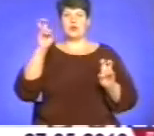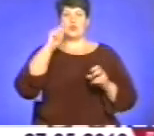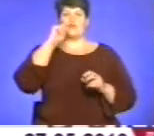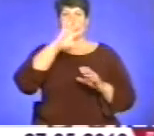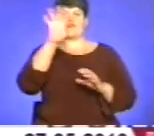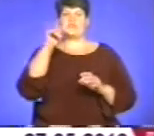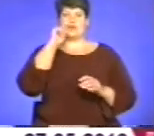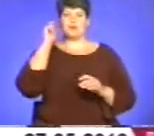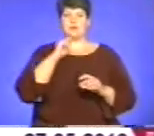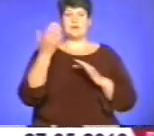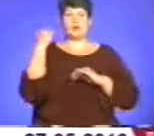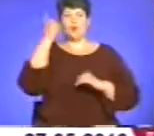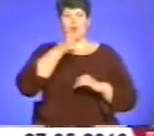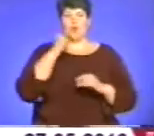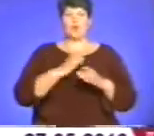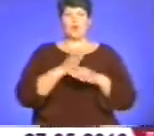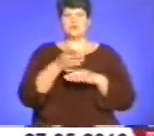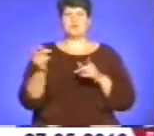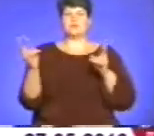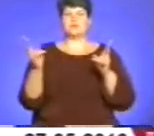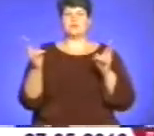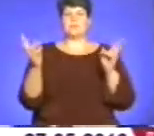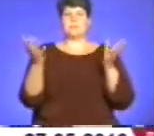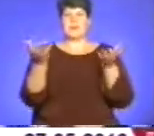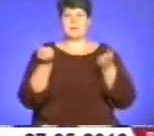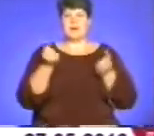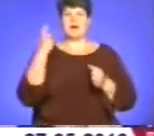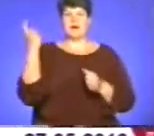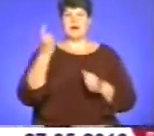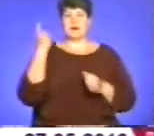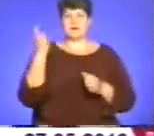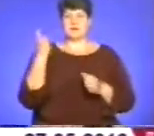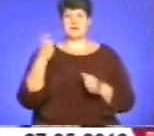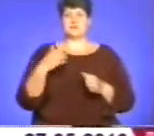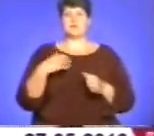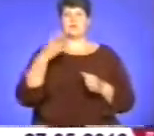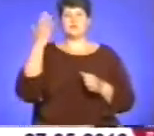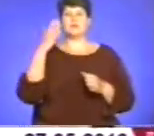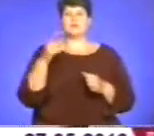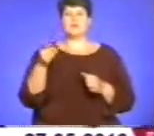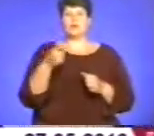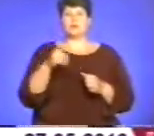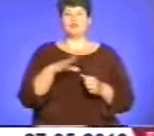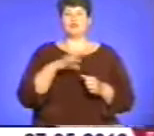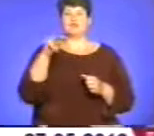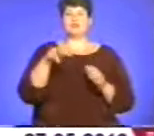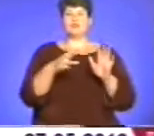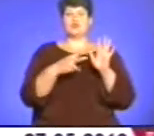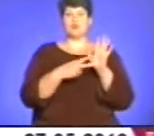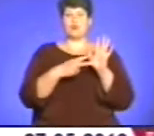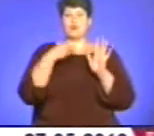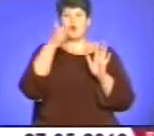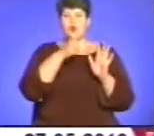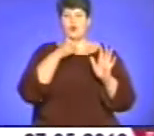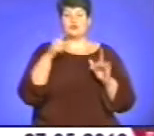гостей приймала Харківщина. На Тернопільщині дійство відбувалося у 2007 році. Тоді захід зібрав чимало схвальних